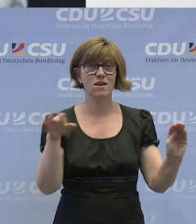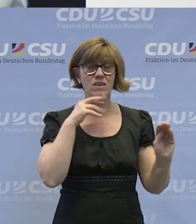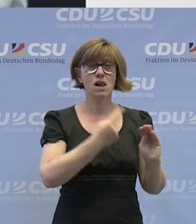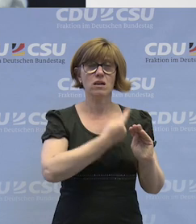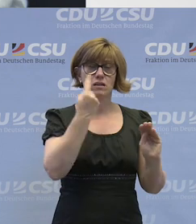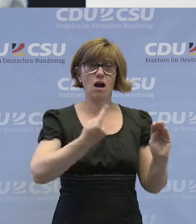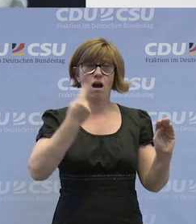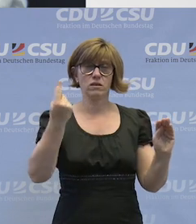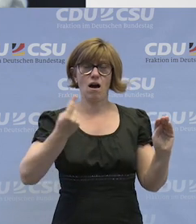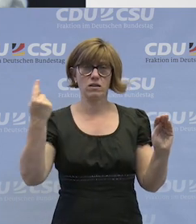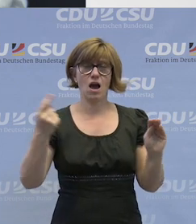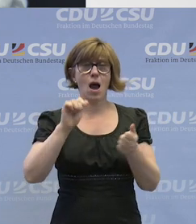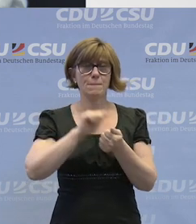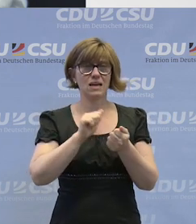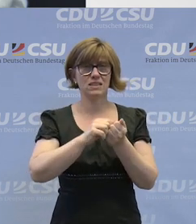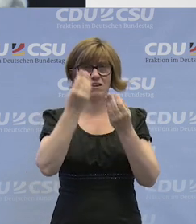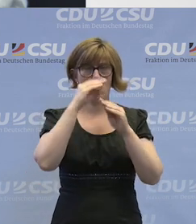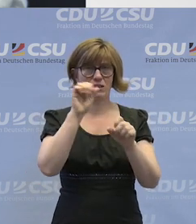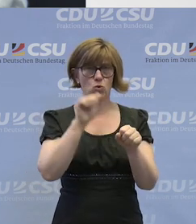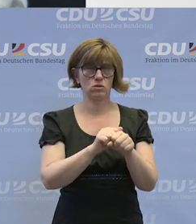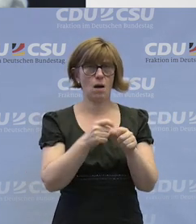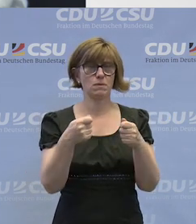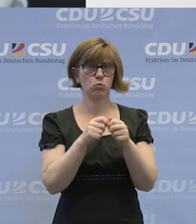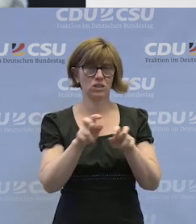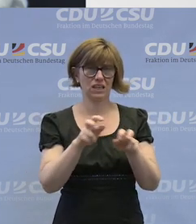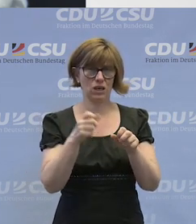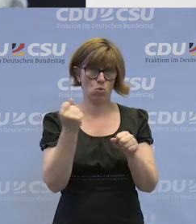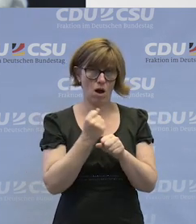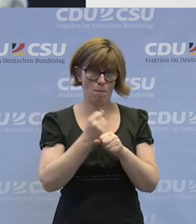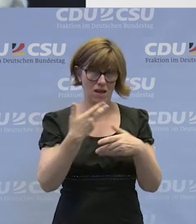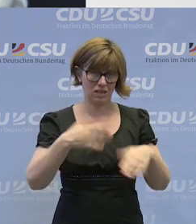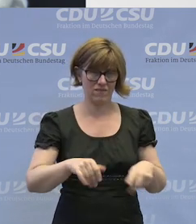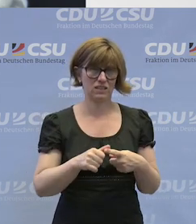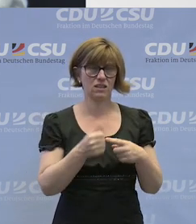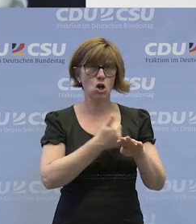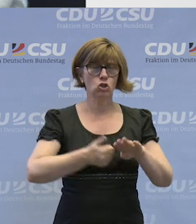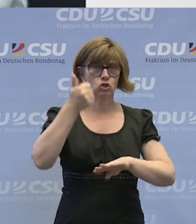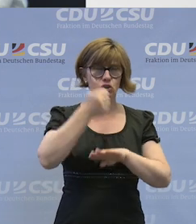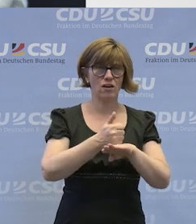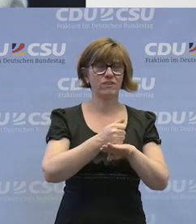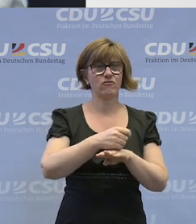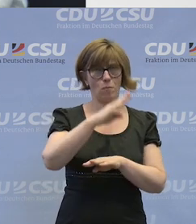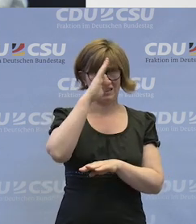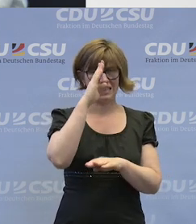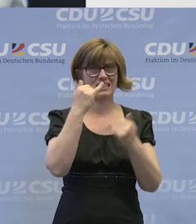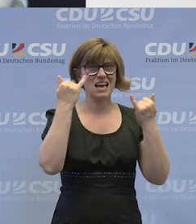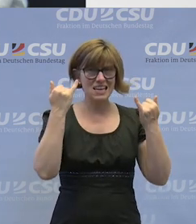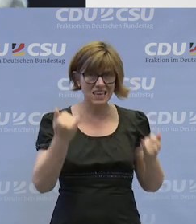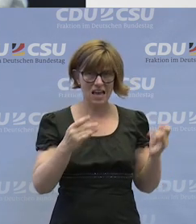redet. Sie hat jahrelang im Presse- und Informationsamt der Bundesregierung gearbeitet, unter anderem als Chefin vom Dienst. Inzwischen